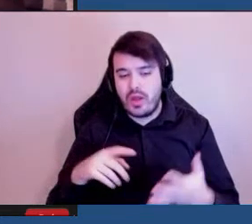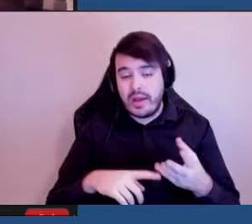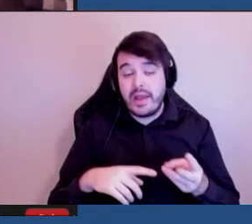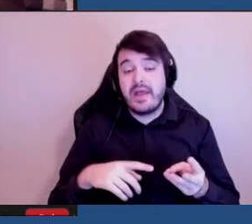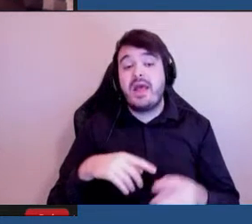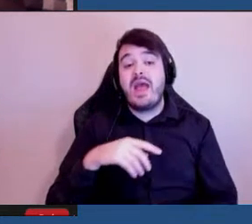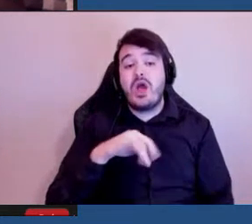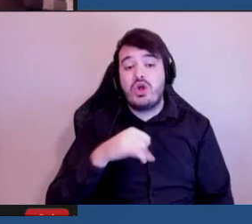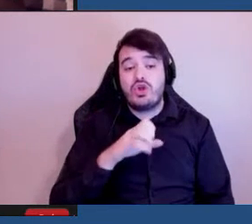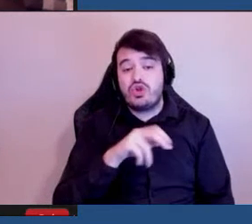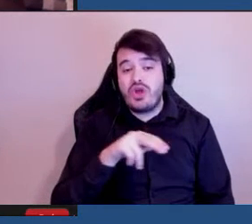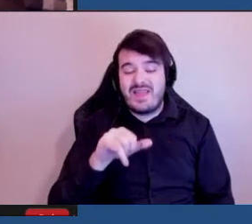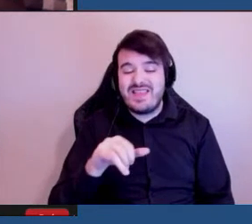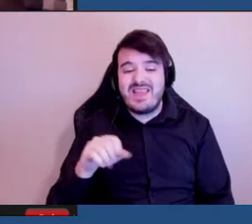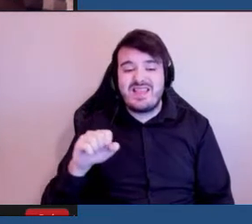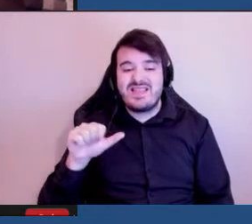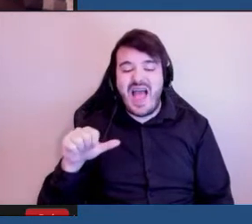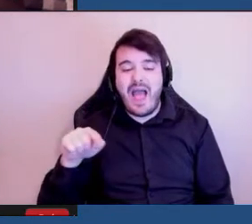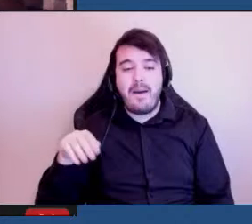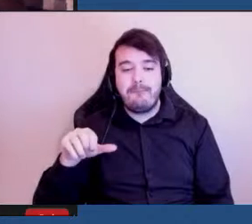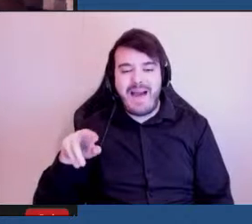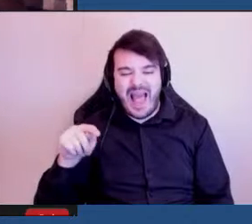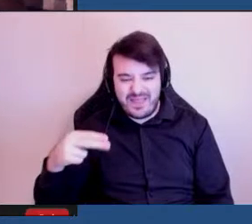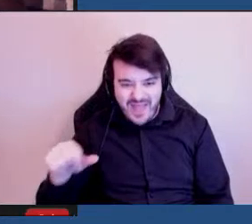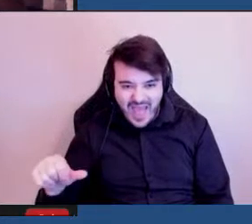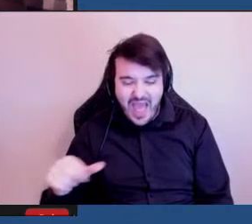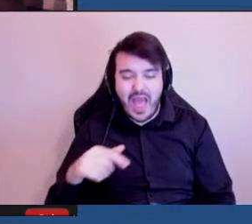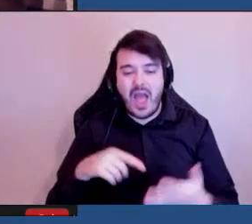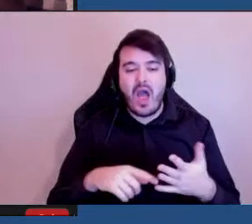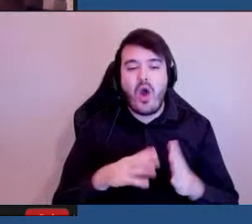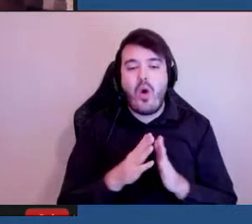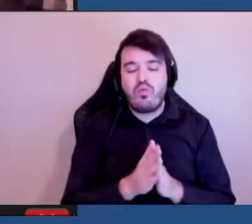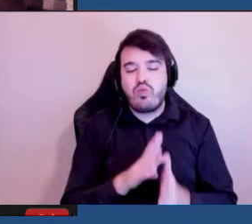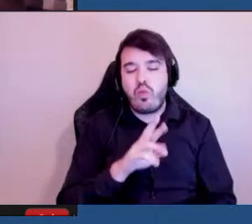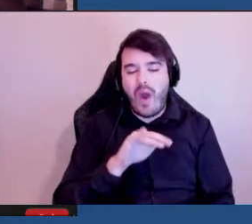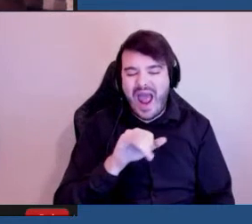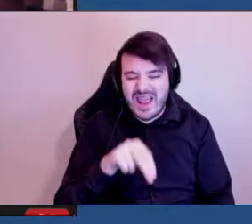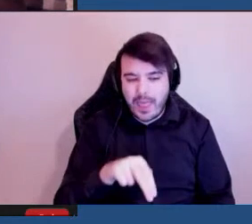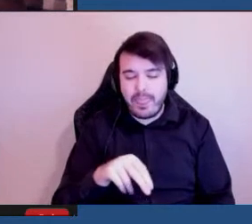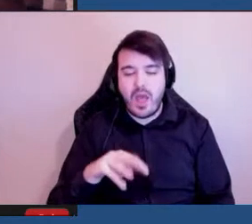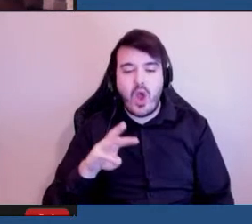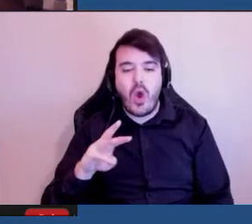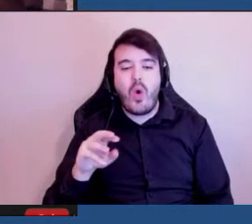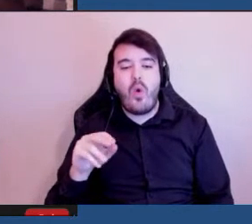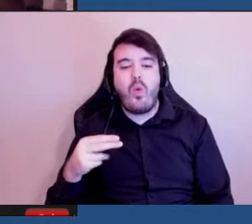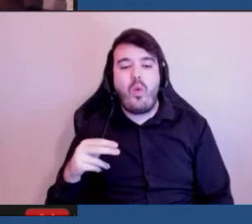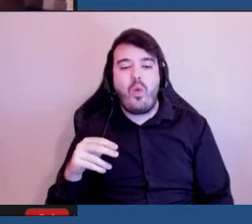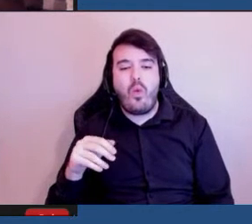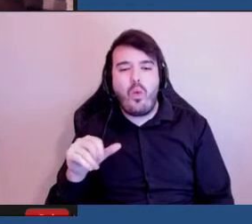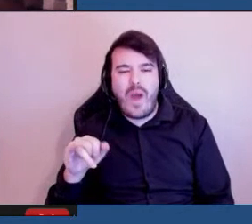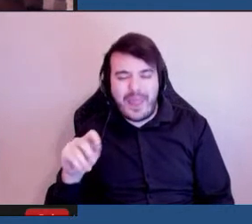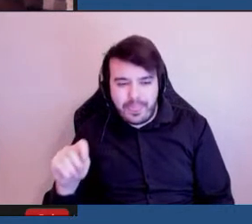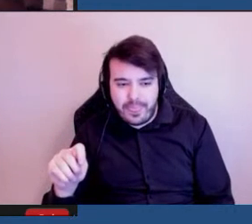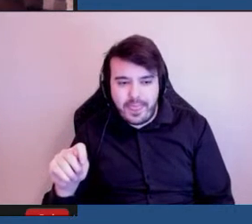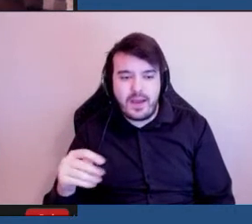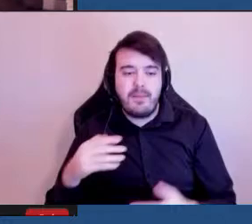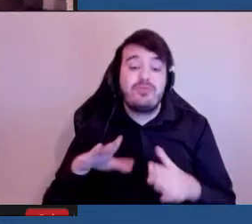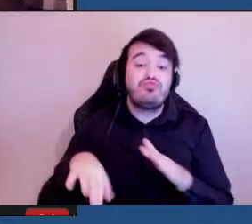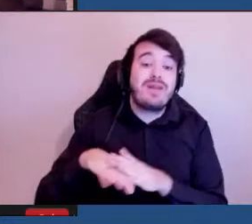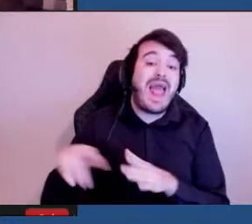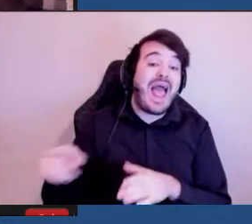-Martin, Brian Wade. Et les membres suppléants, Joël Dazé,